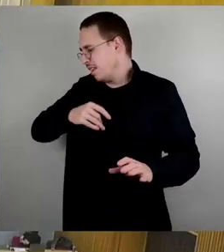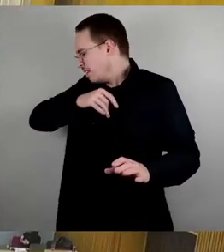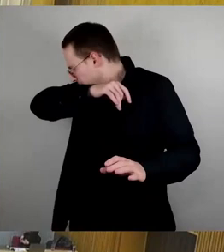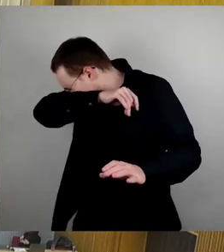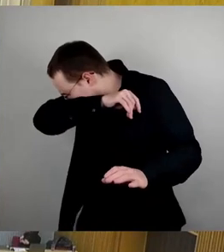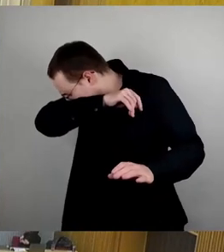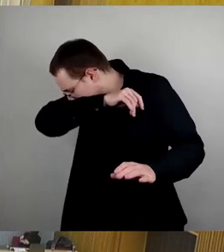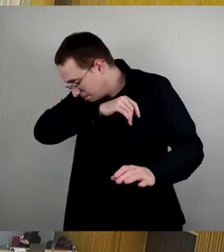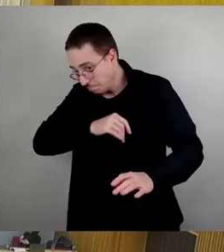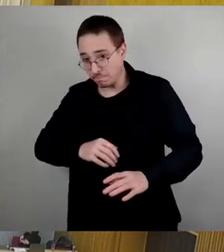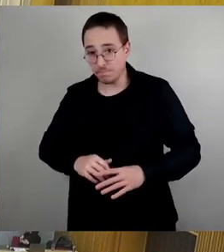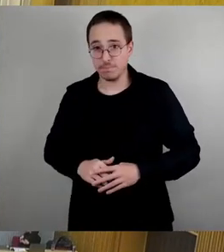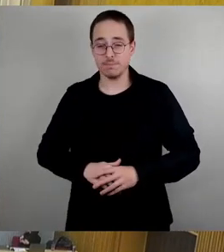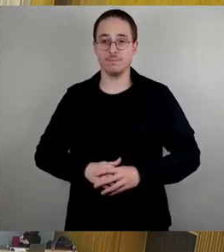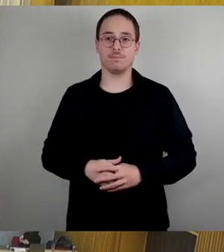Dissidenten, Herr Lechti.